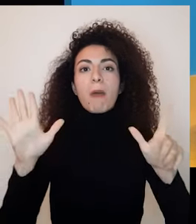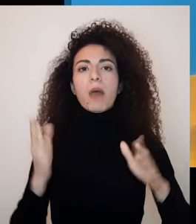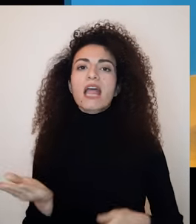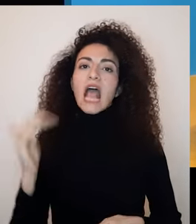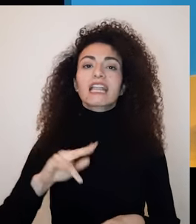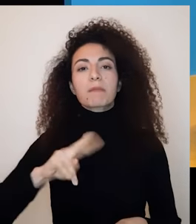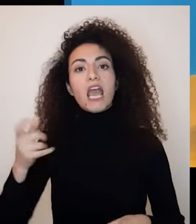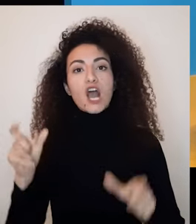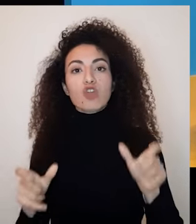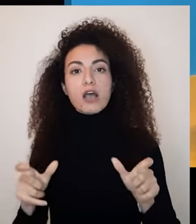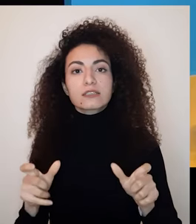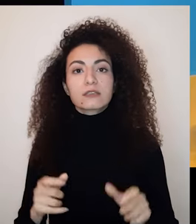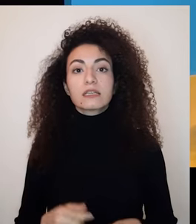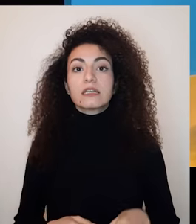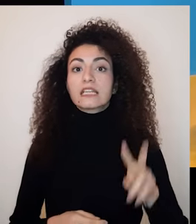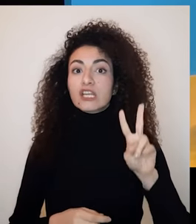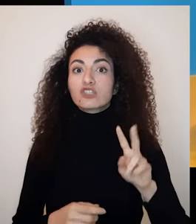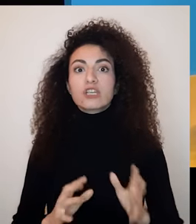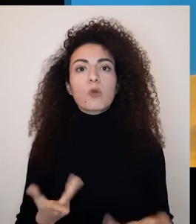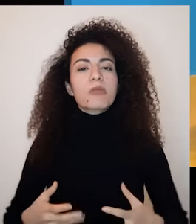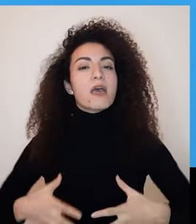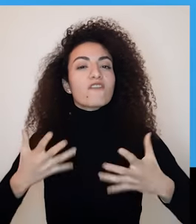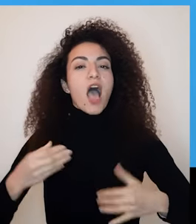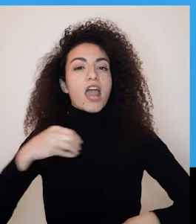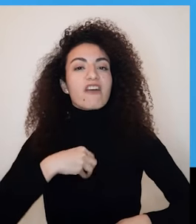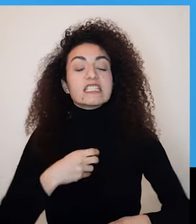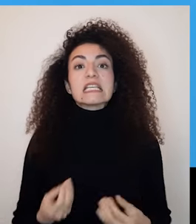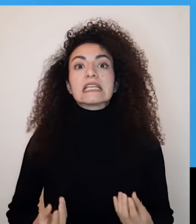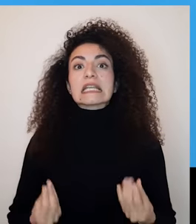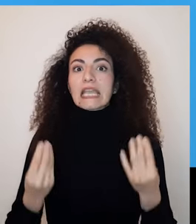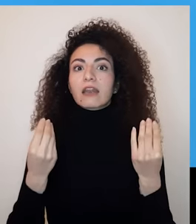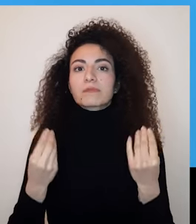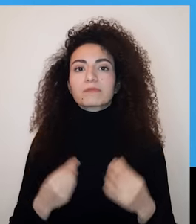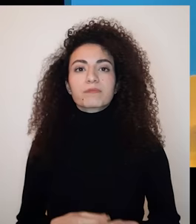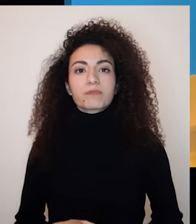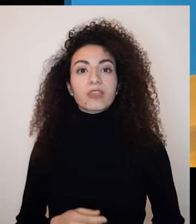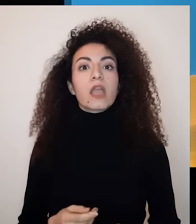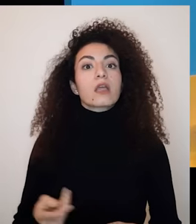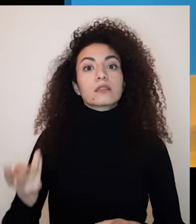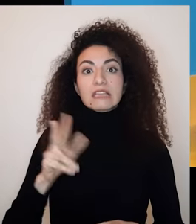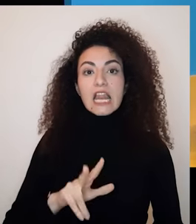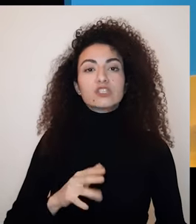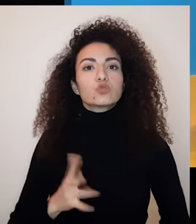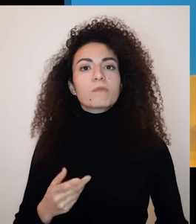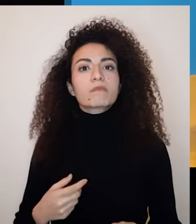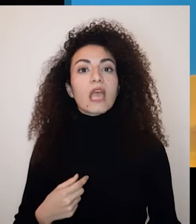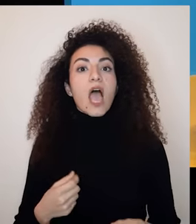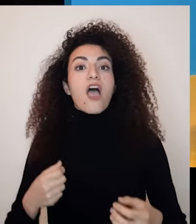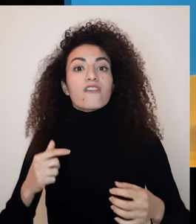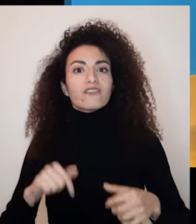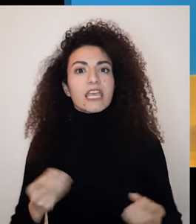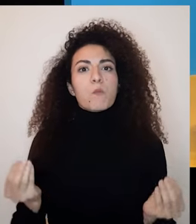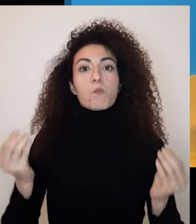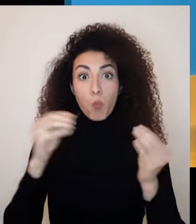اختبار مستويات أعلى من الرفاه النفسي إحراز نتائج أفضل من حيث النوعية والتعرض